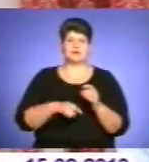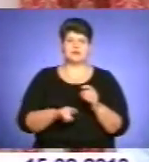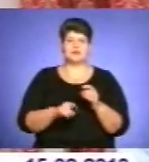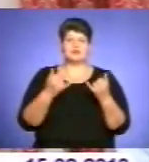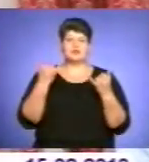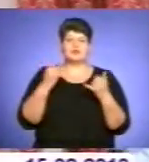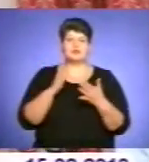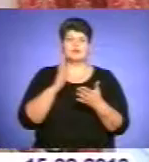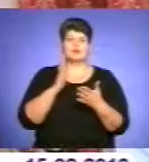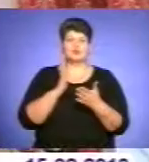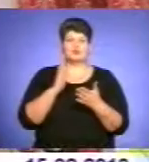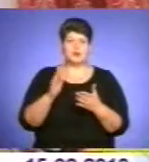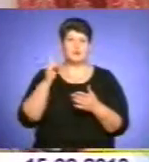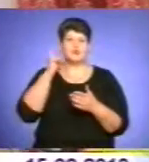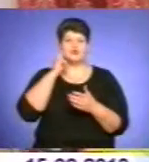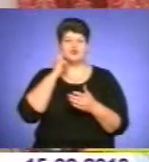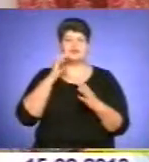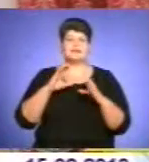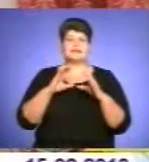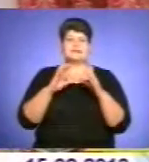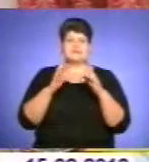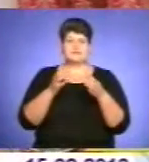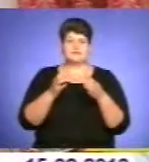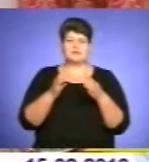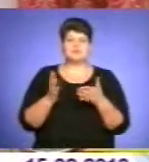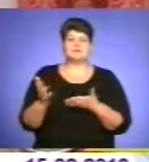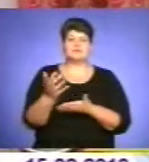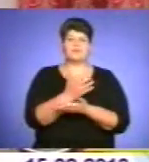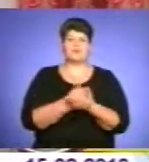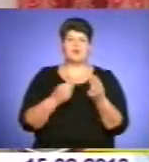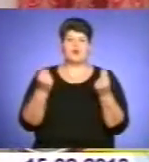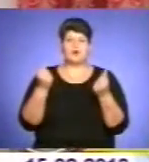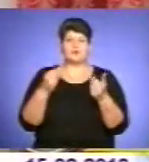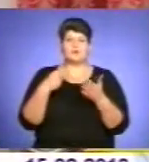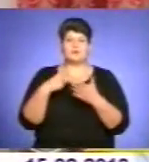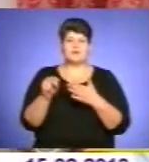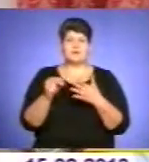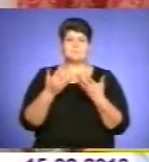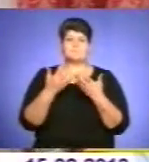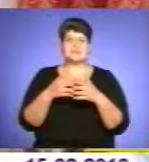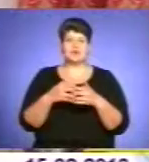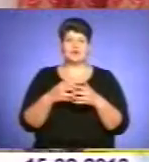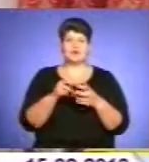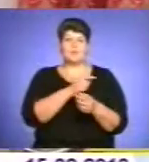гаслом «Почуй світ» і буде присвячена збору коштів для закупілі медичного обладнання дітям